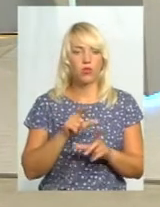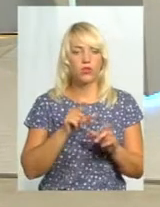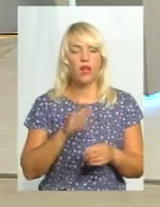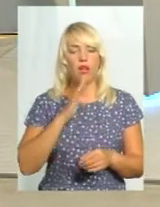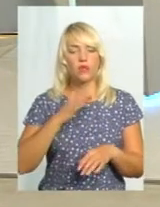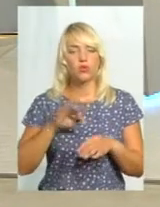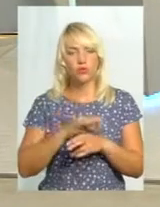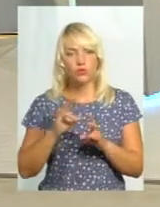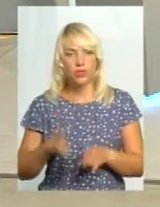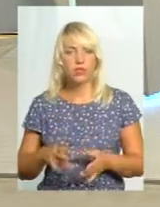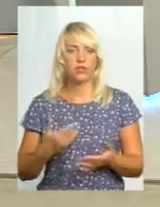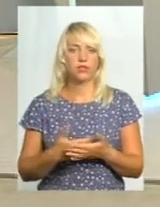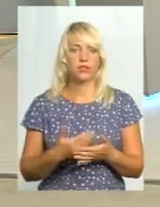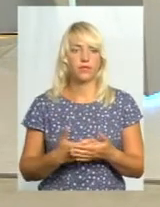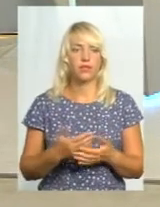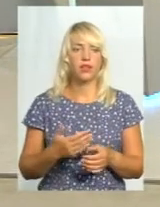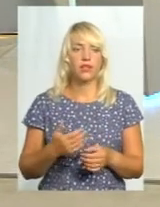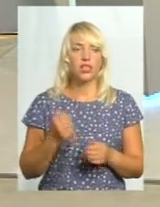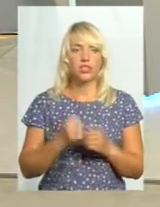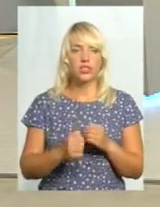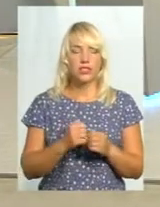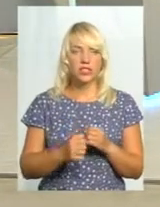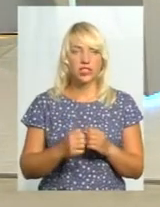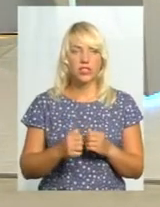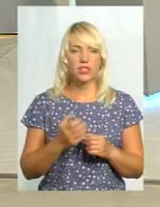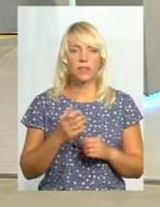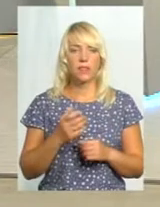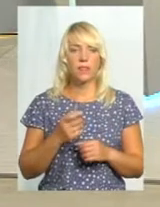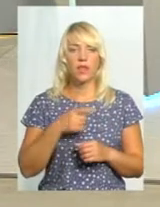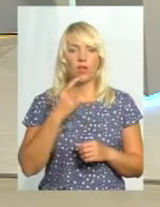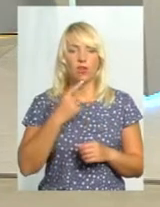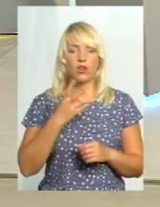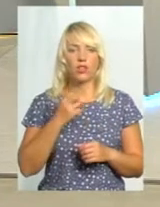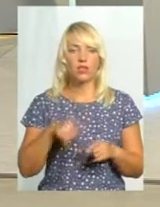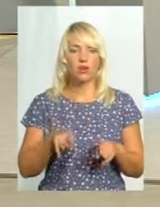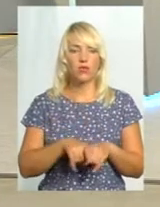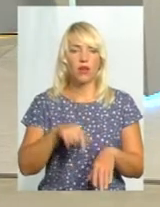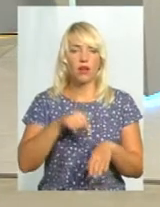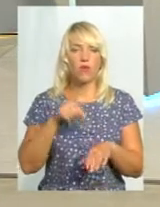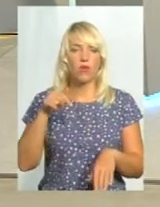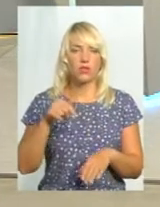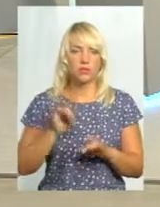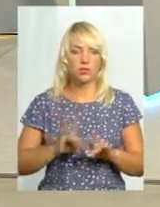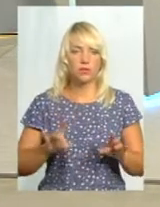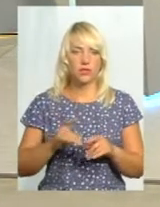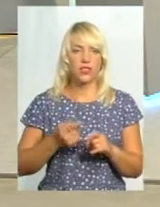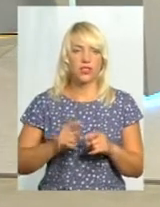поїхав, якщо це жінки. І частіше за все, звичайно, що говорять, емоційно так розповідають про це жінки, про своїх чоловіків.